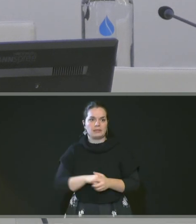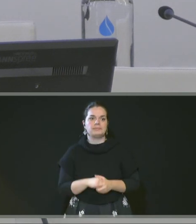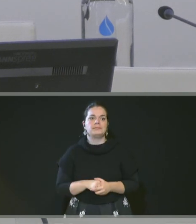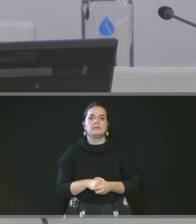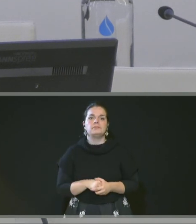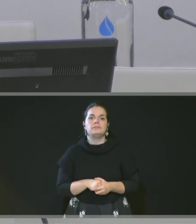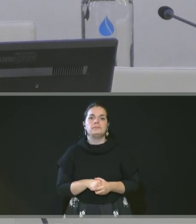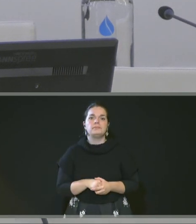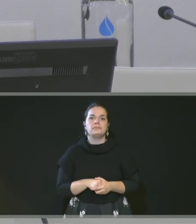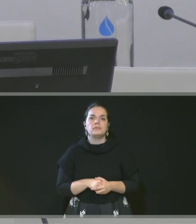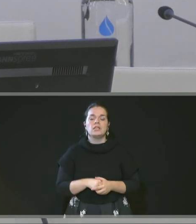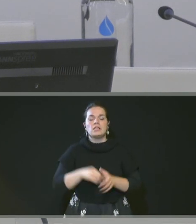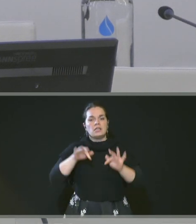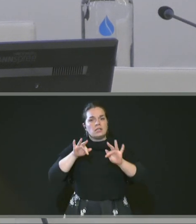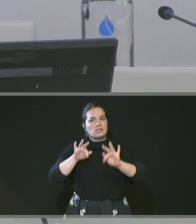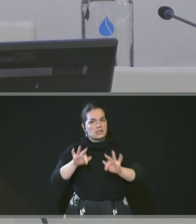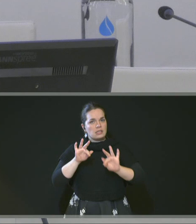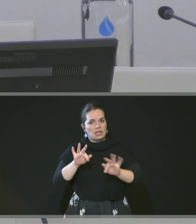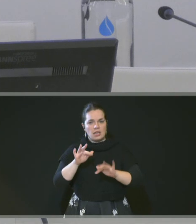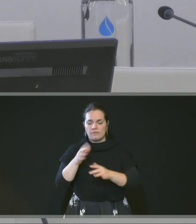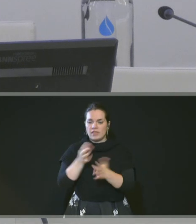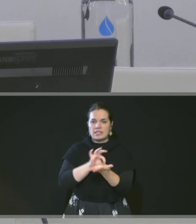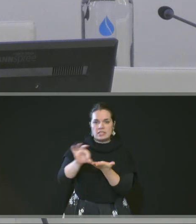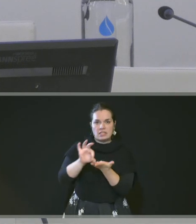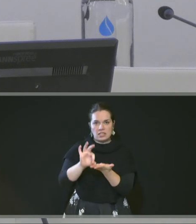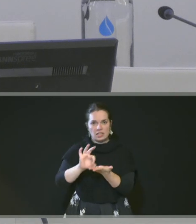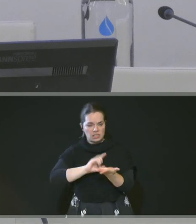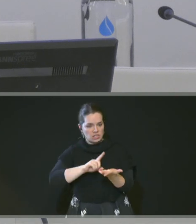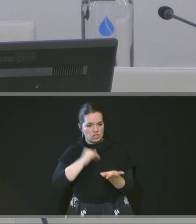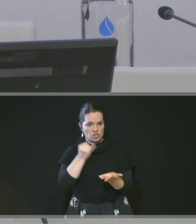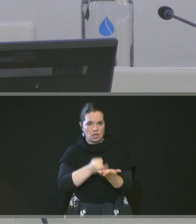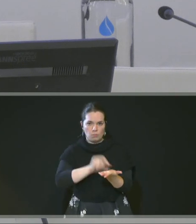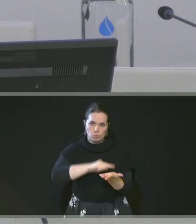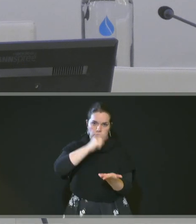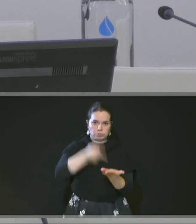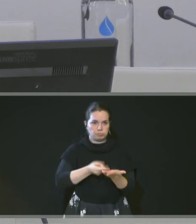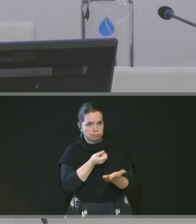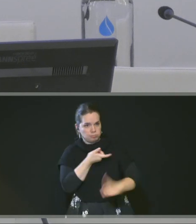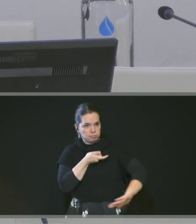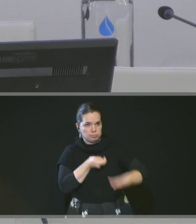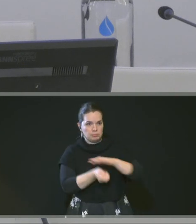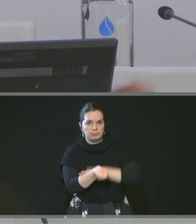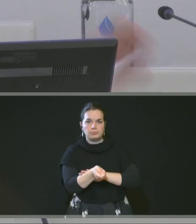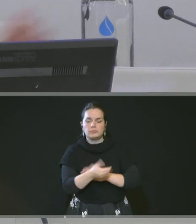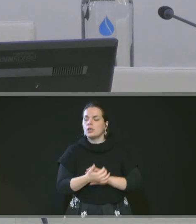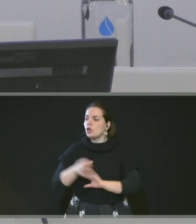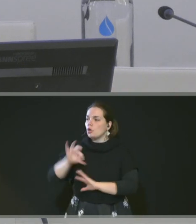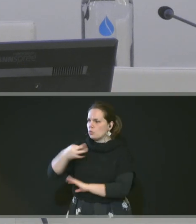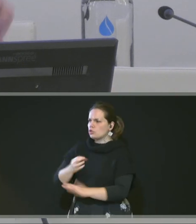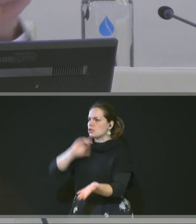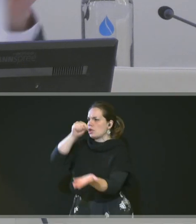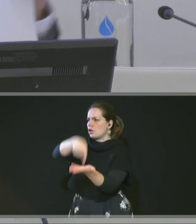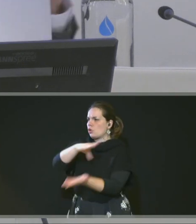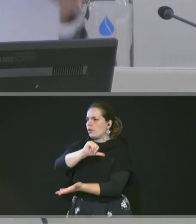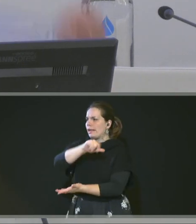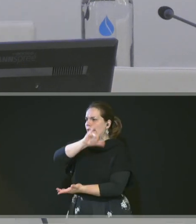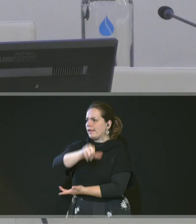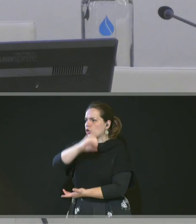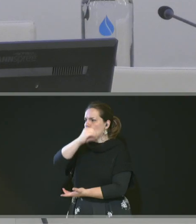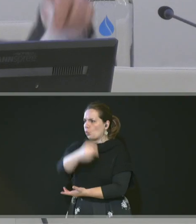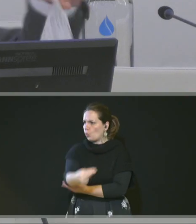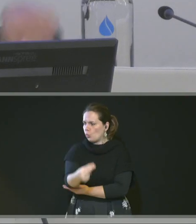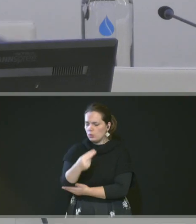envoi complémentaire sur la stratégie foncière Benoît Anctin Oui, alors c'est à Cléon c'est une acquisition d'ensemble